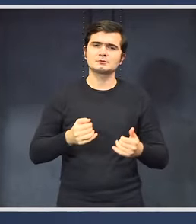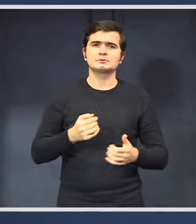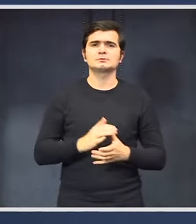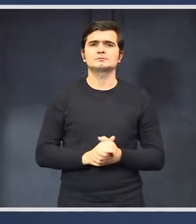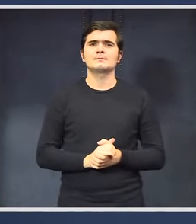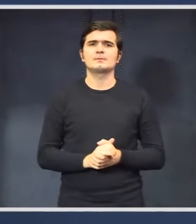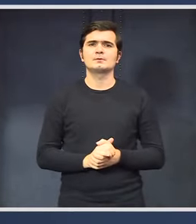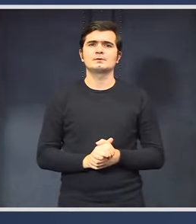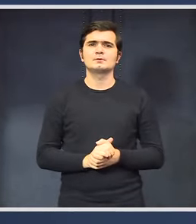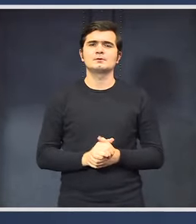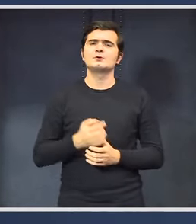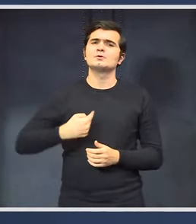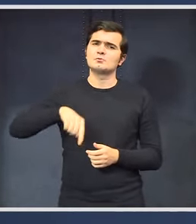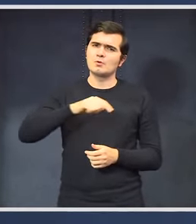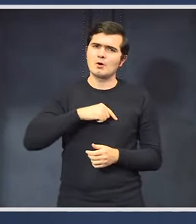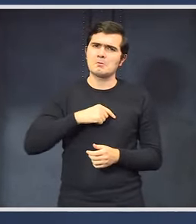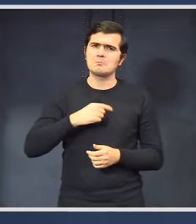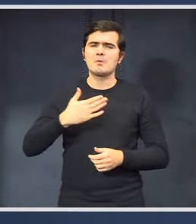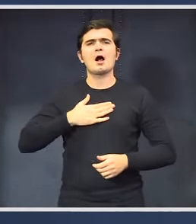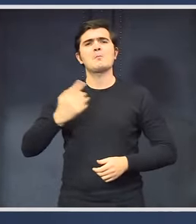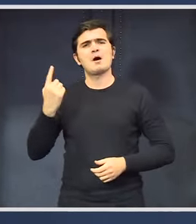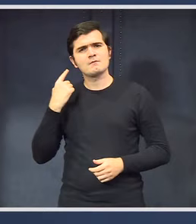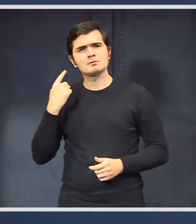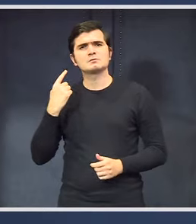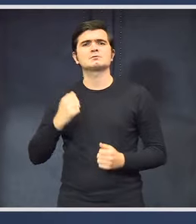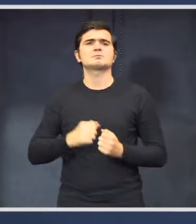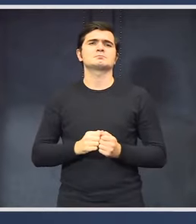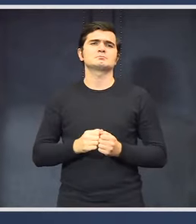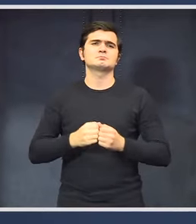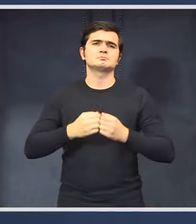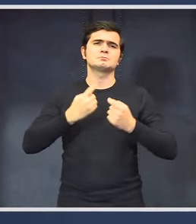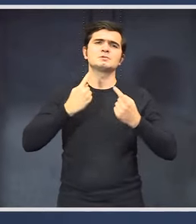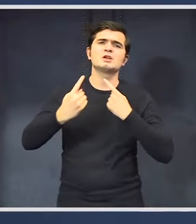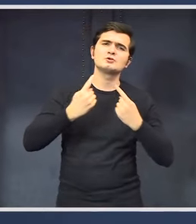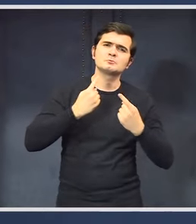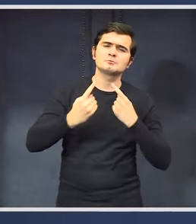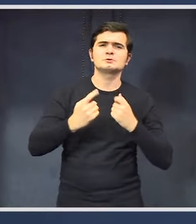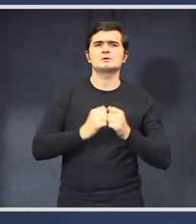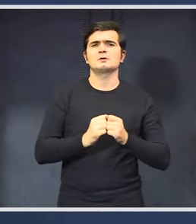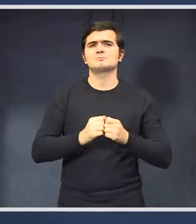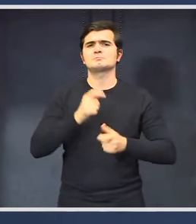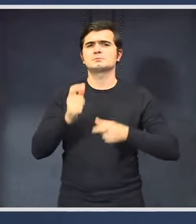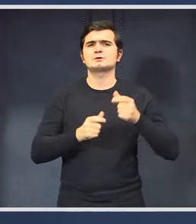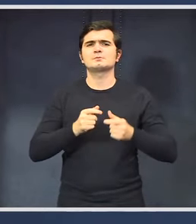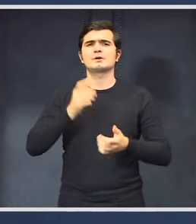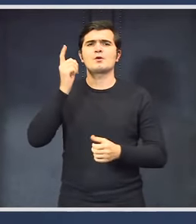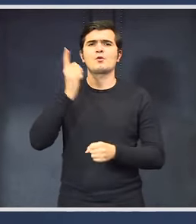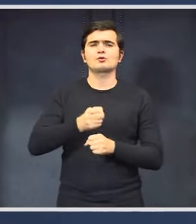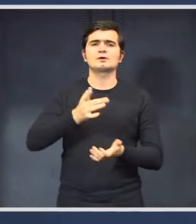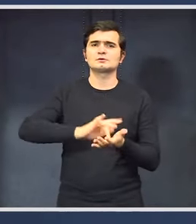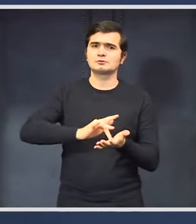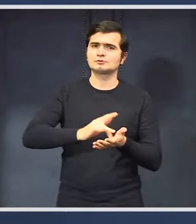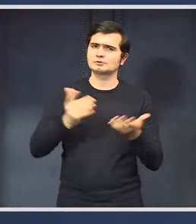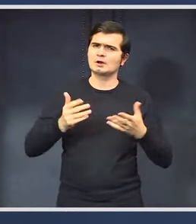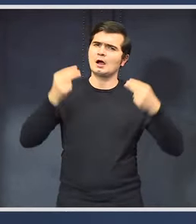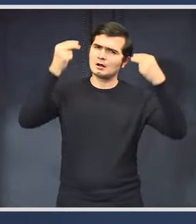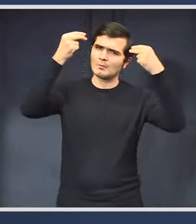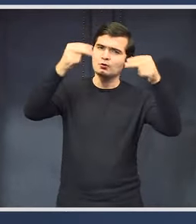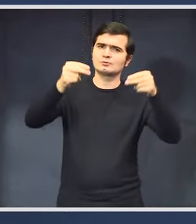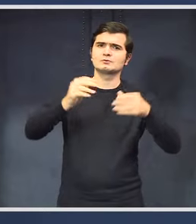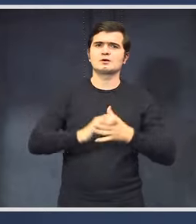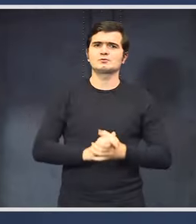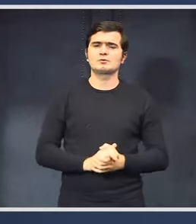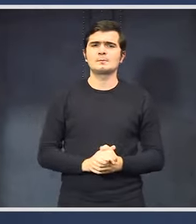avut discuții despre ordonanță de urgență pe care am anunțat-o cu